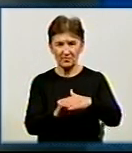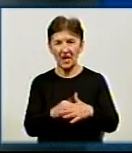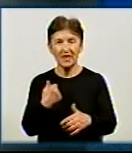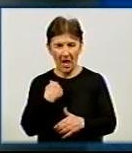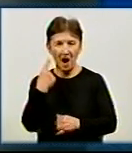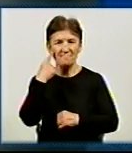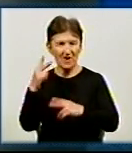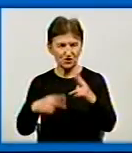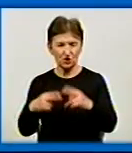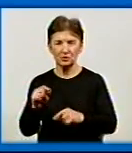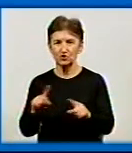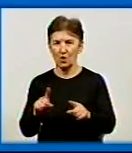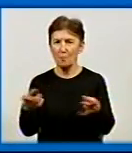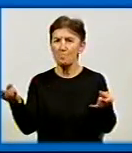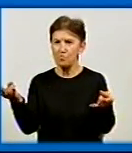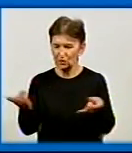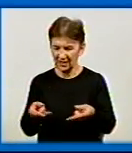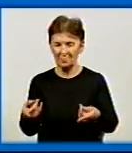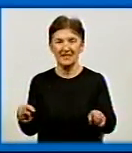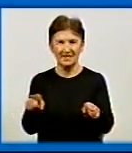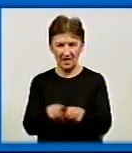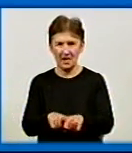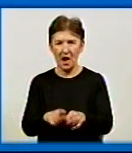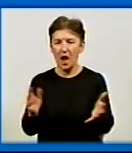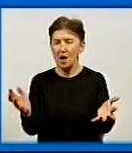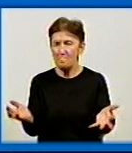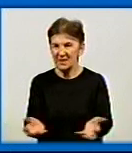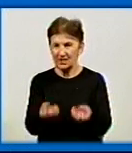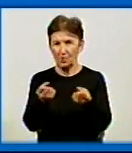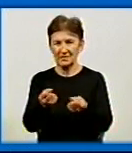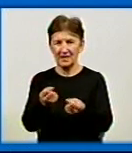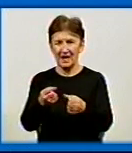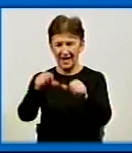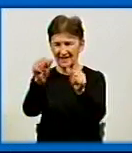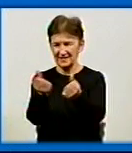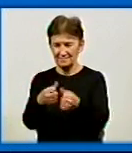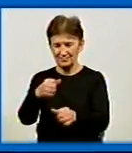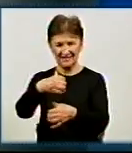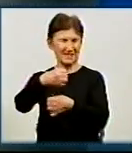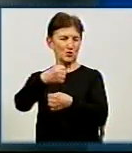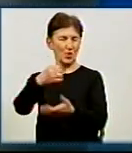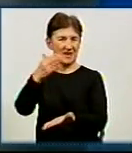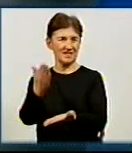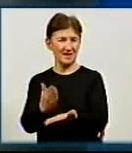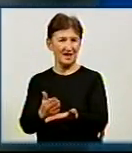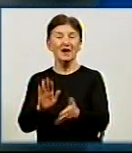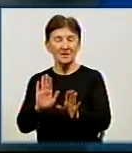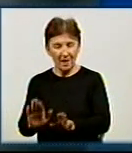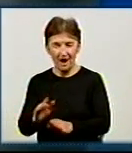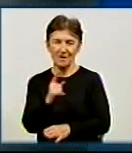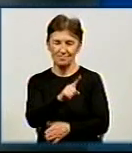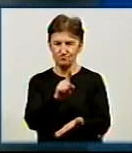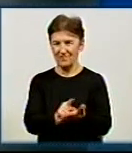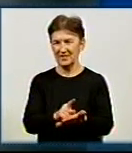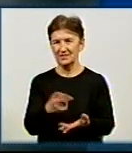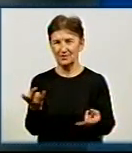потрібна така підтримка, тому що статуєтка статуєткою, але спортсмен потрібен ще мати